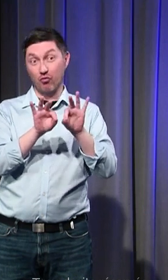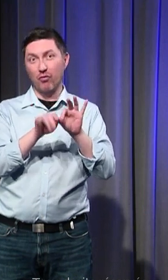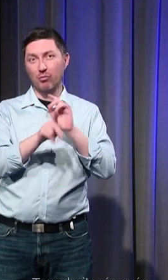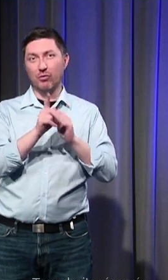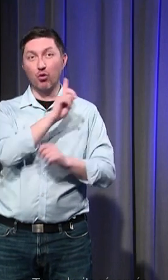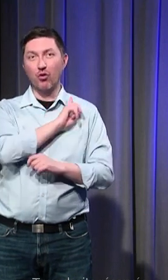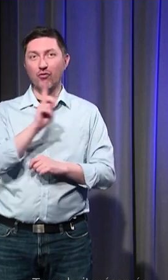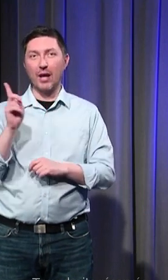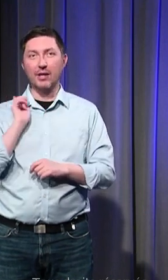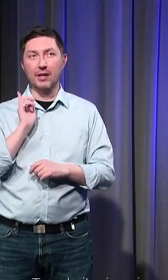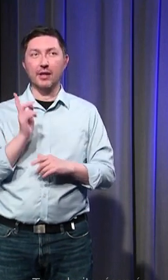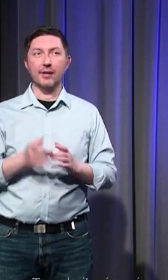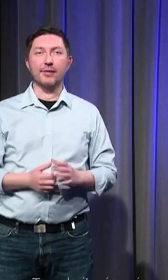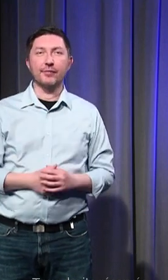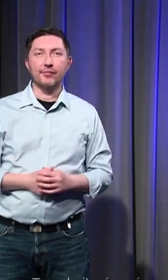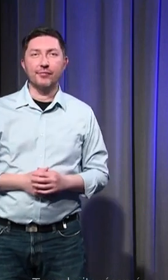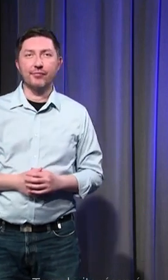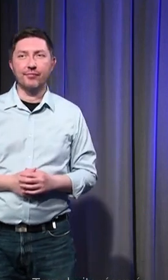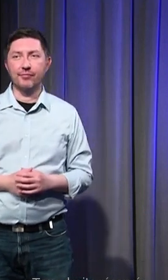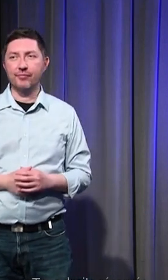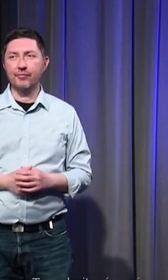contrats auxquels pouvait donner lieu